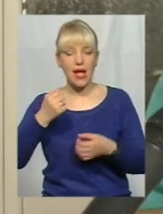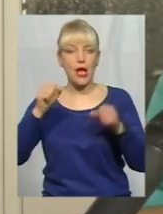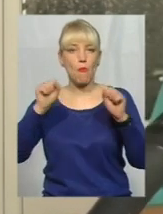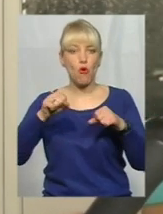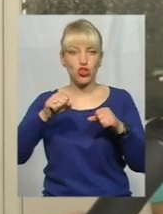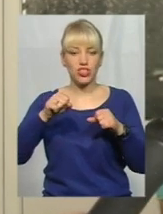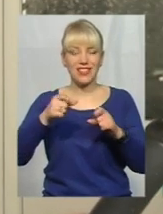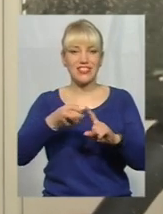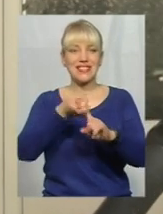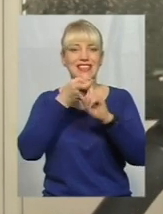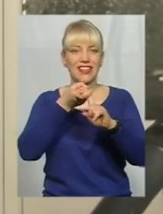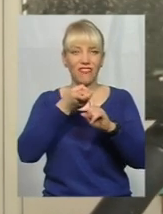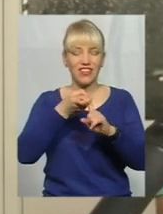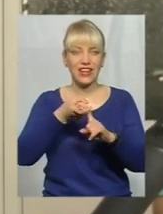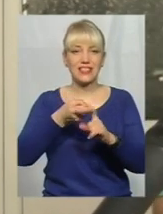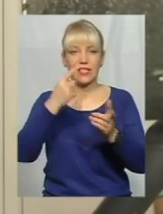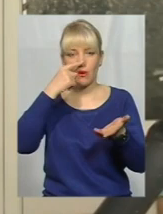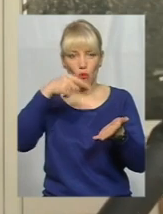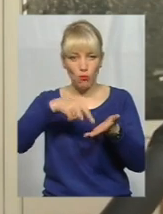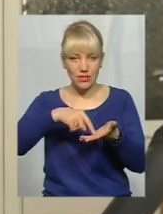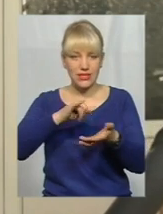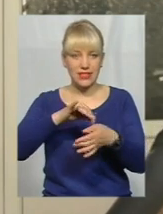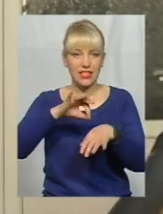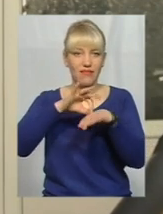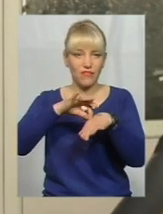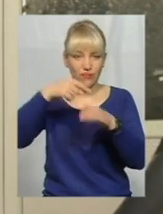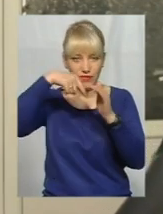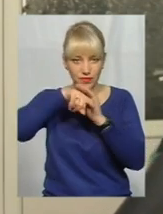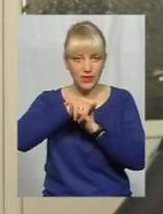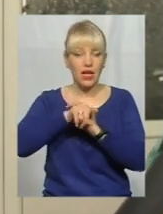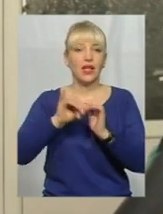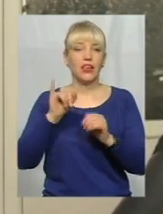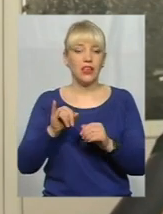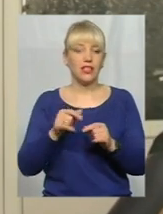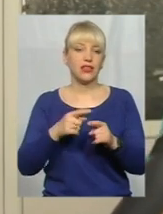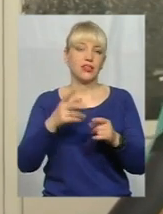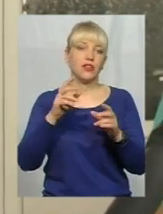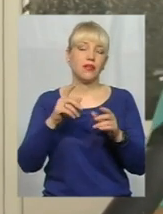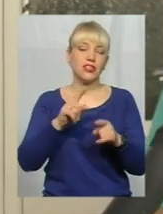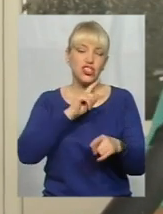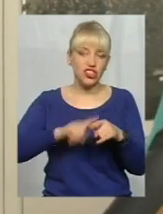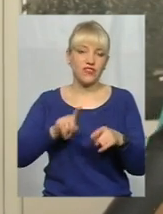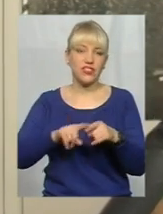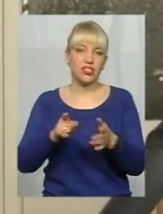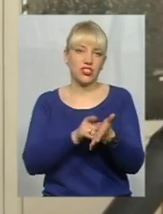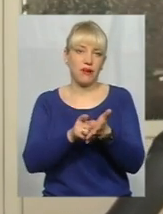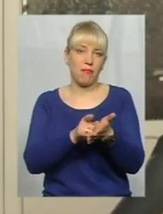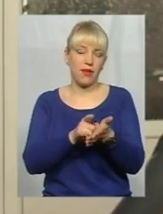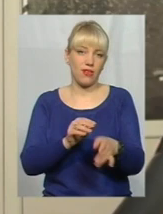інфекцією. Так що тут, по можливості, то швидше. Тому що,